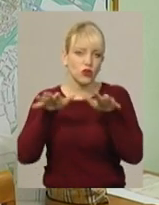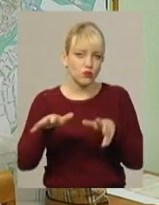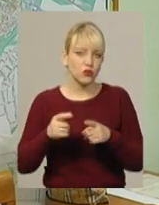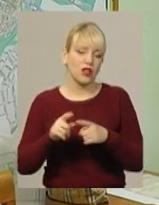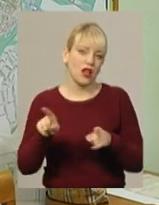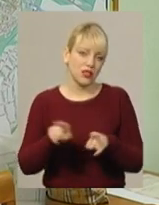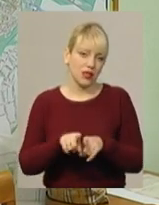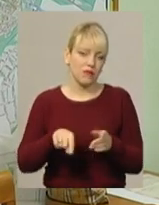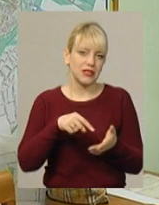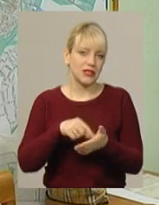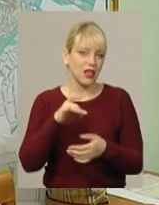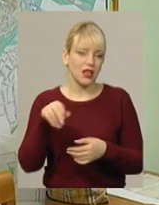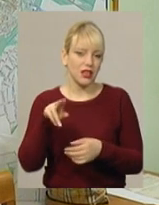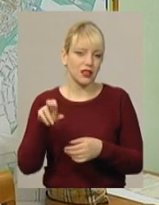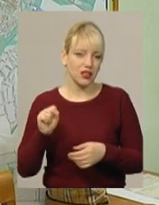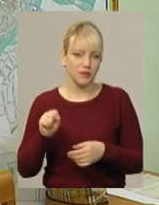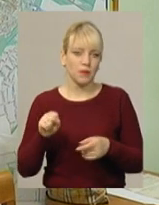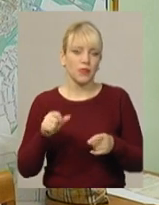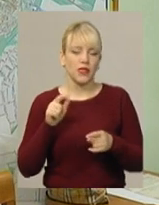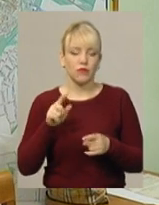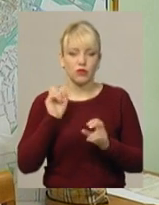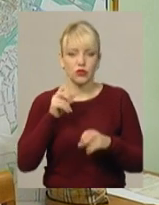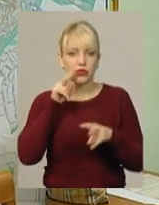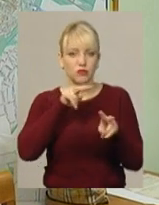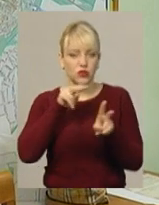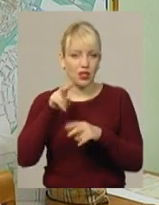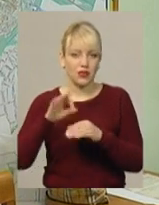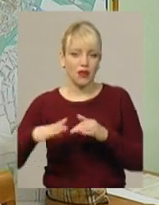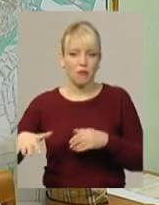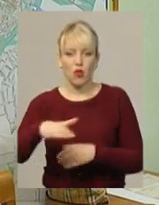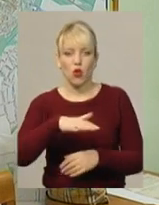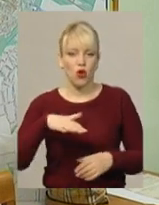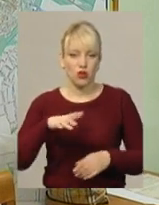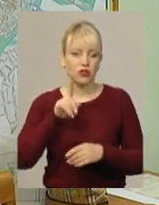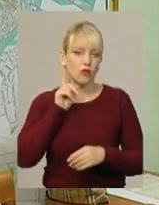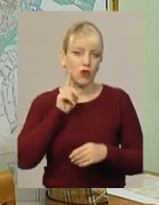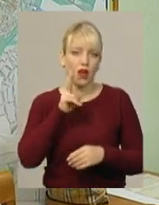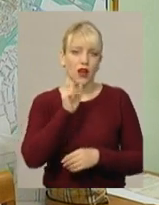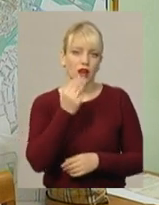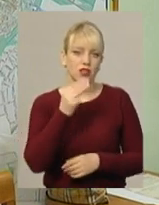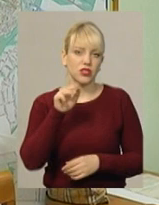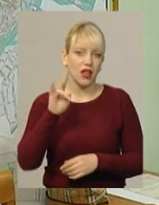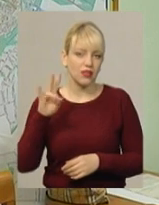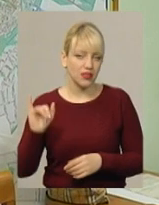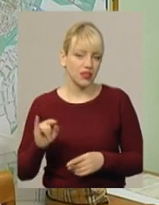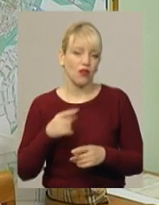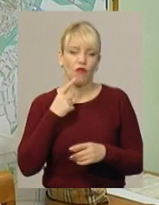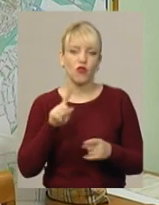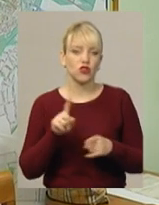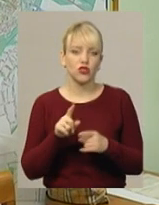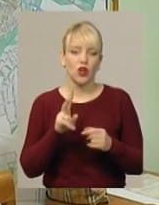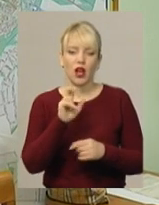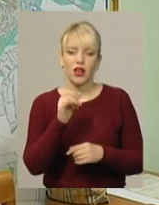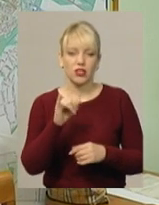беремо біля міської ради, можна спостерігати з площі, омолоджені каштани. Дехто каже, що каштани погано